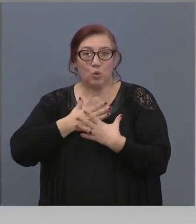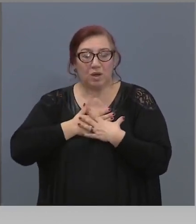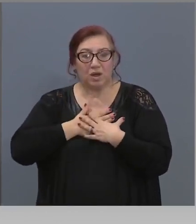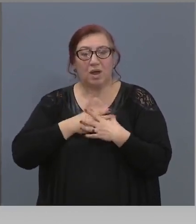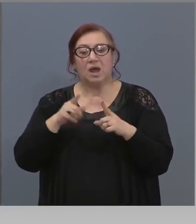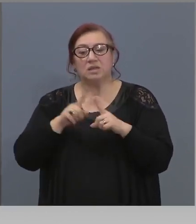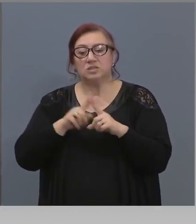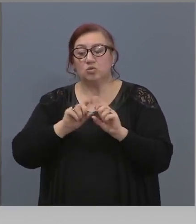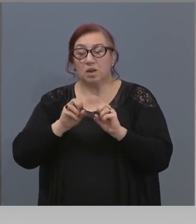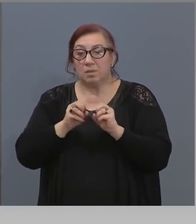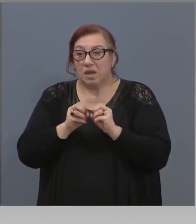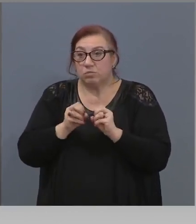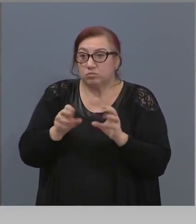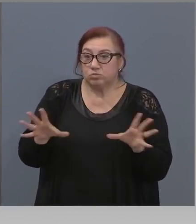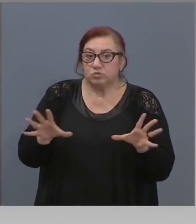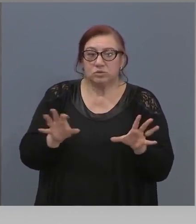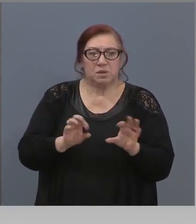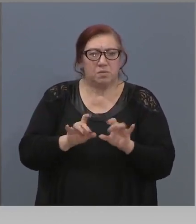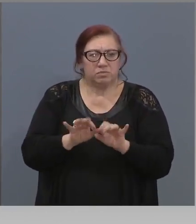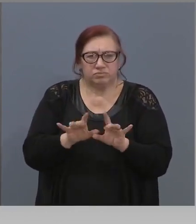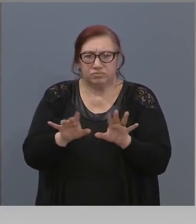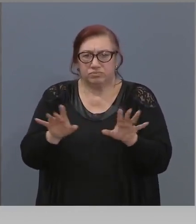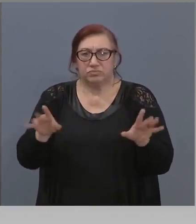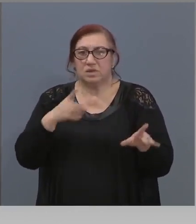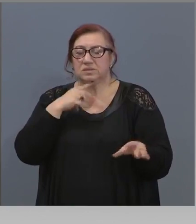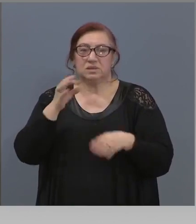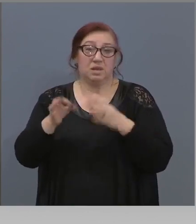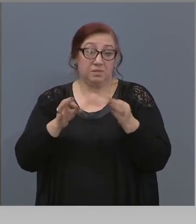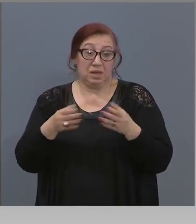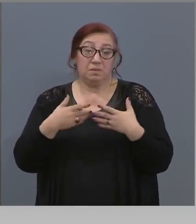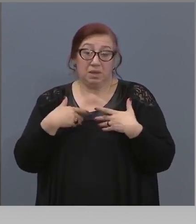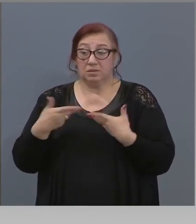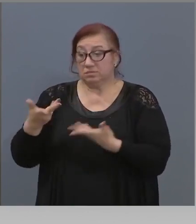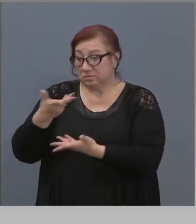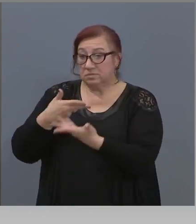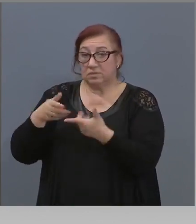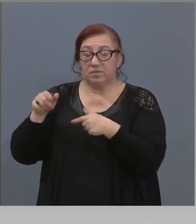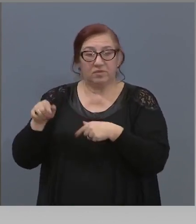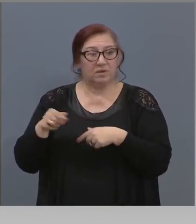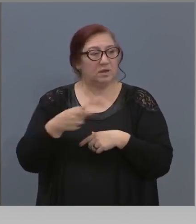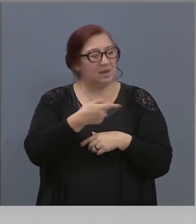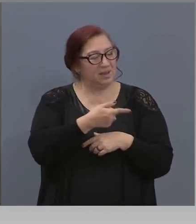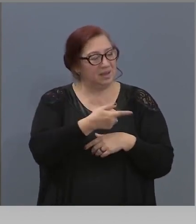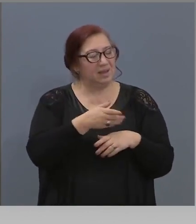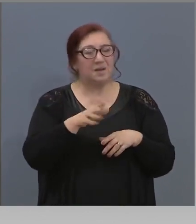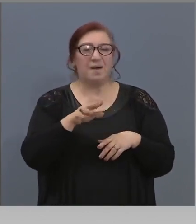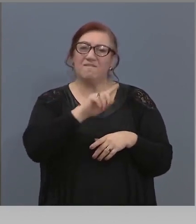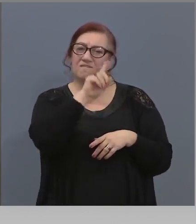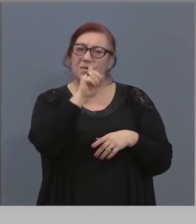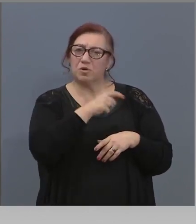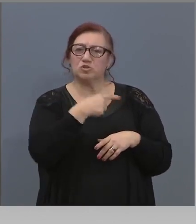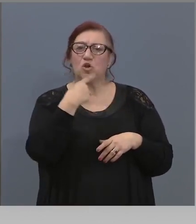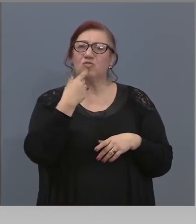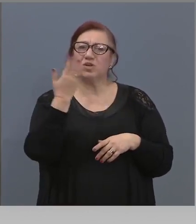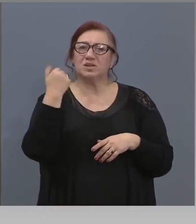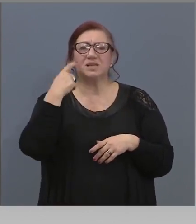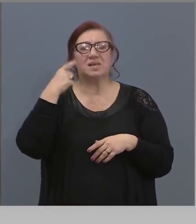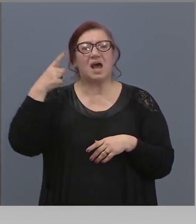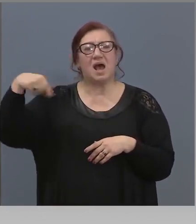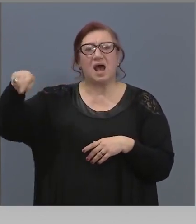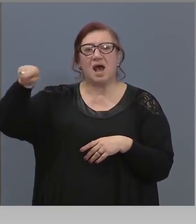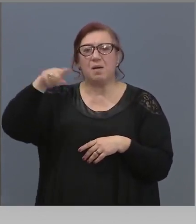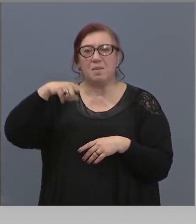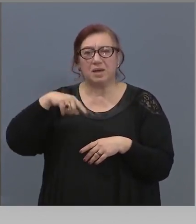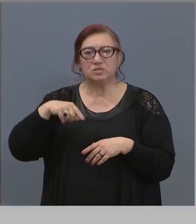изпуснем епидемията. Това съм се разбрасля. Споменахте банско малко по-рано. Ясно ни е, кога ще се направят